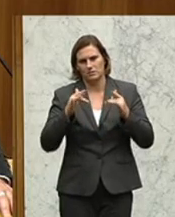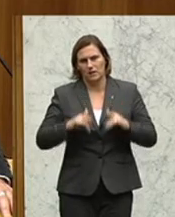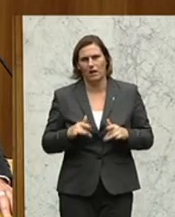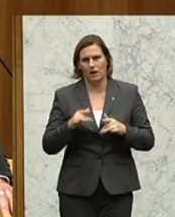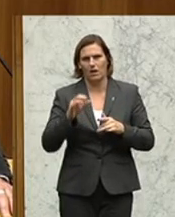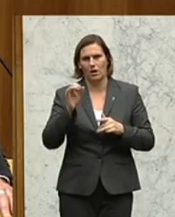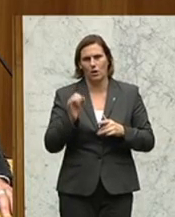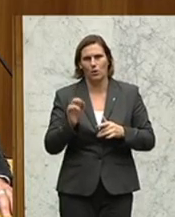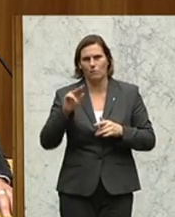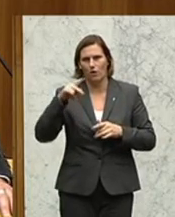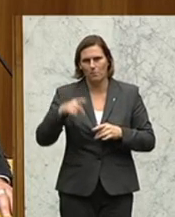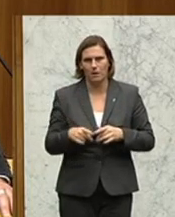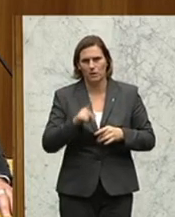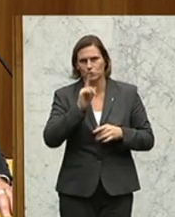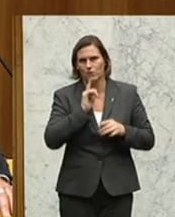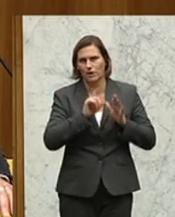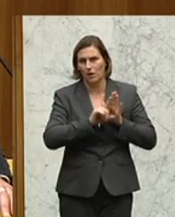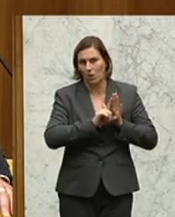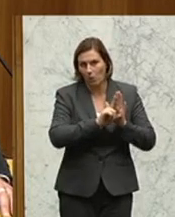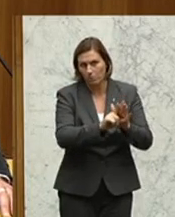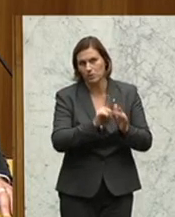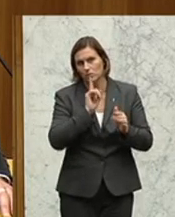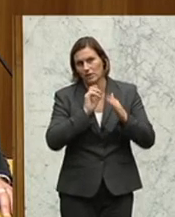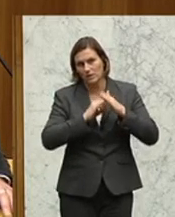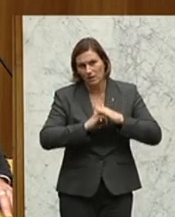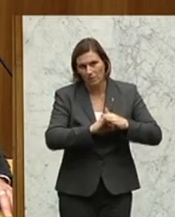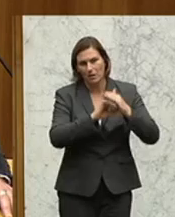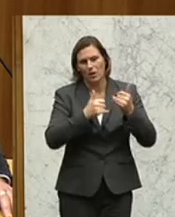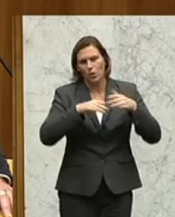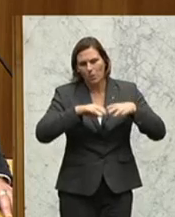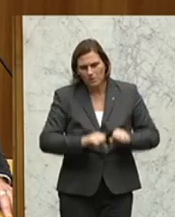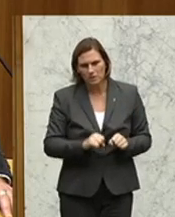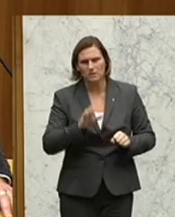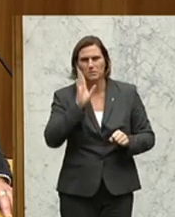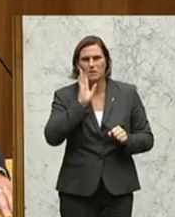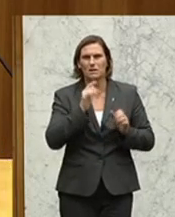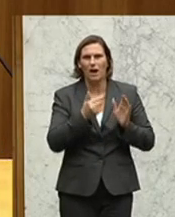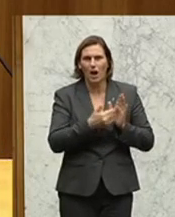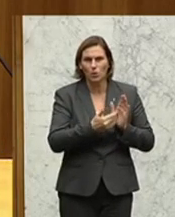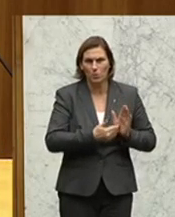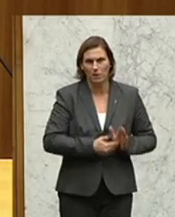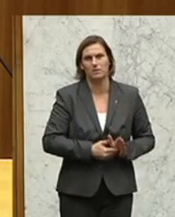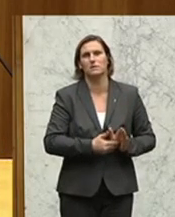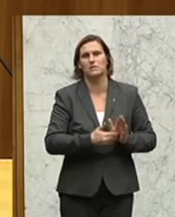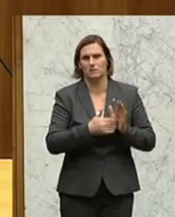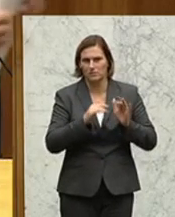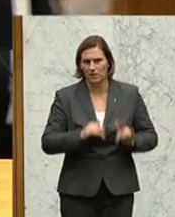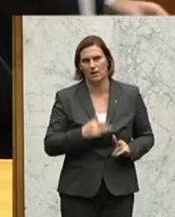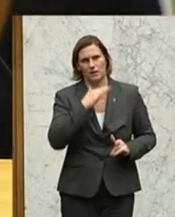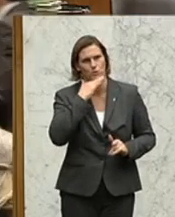andere hinter sich haben. Sie haben aber eine Kompetenz. Werfen Sie in die Waage. Die Argumente sind auf Ihrer Seite. Dankeschön.